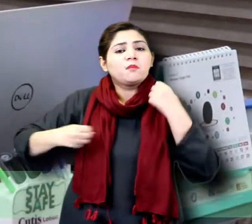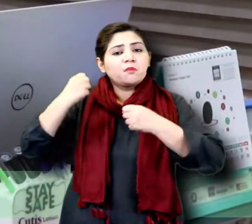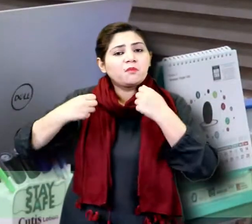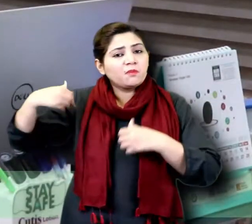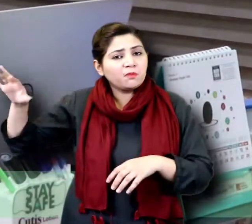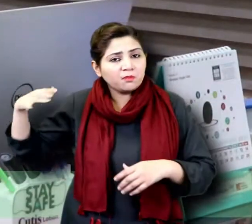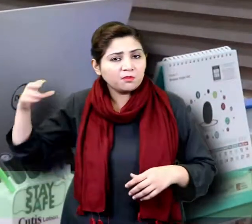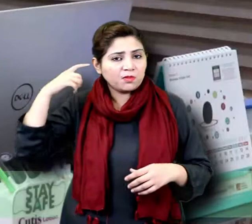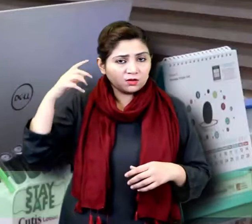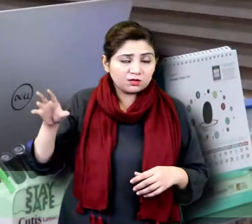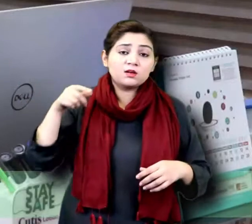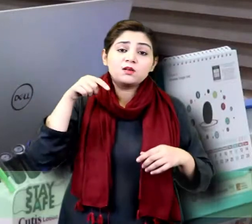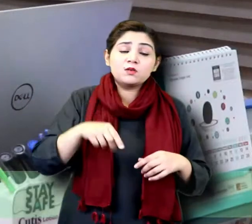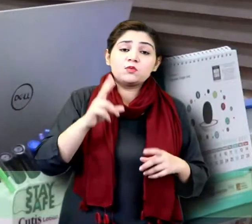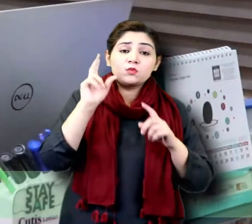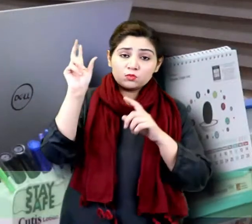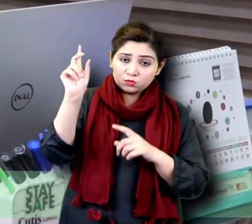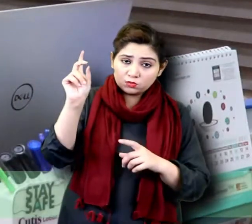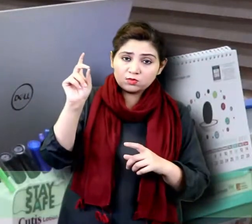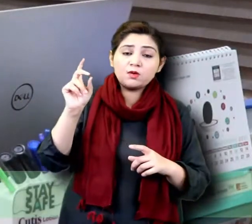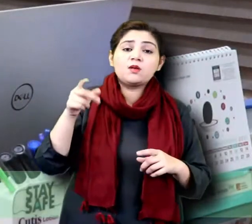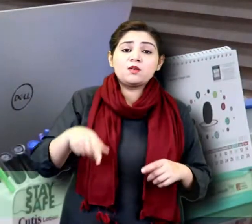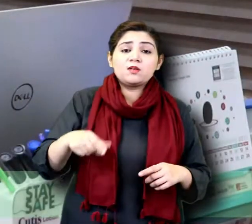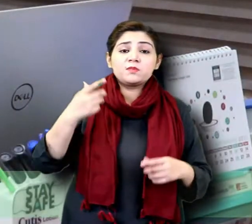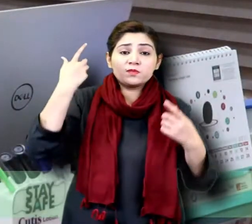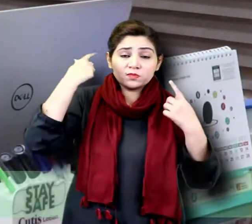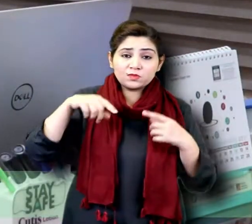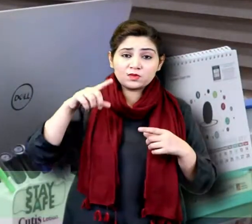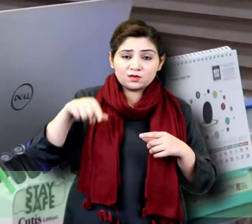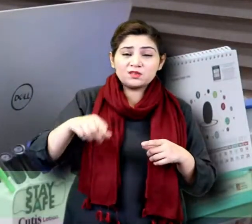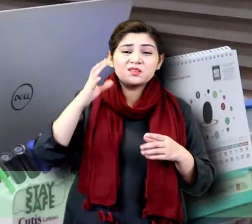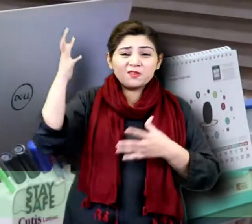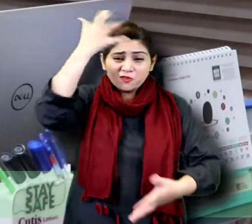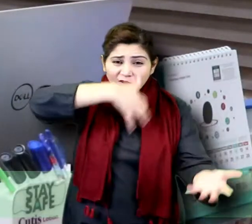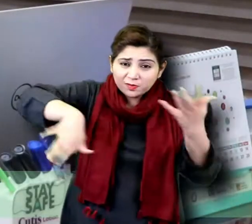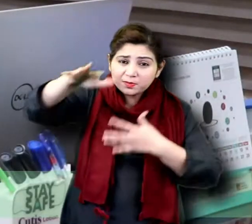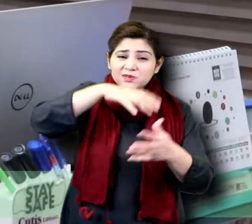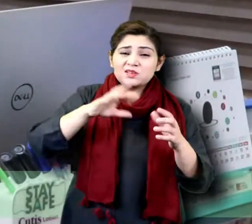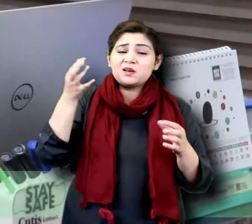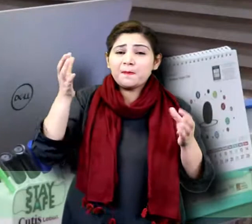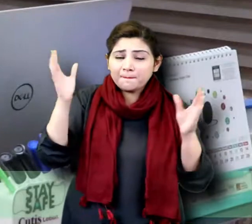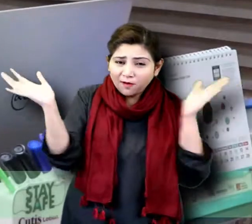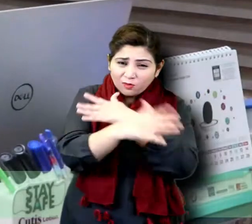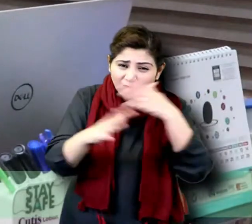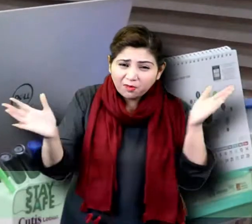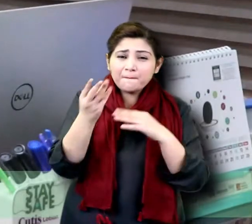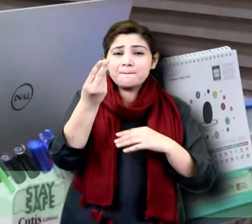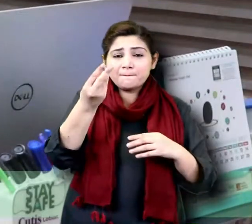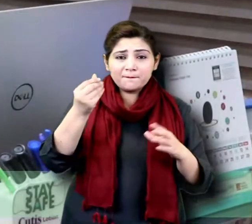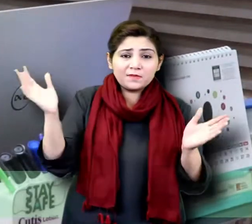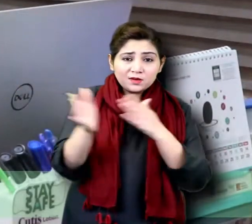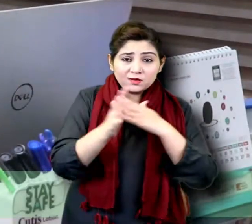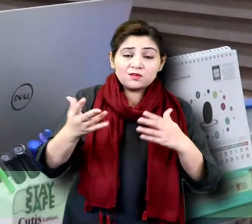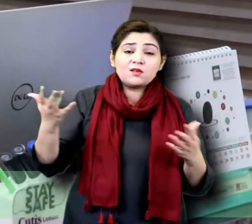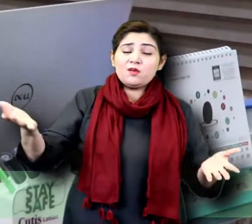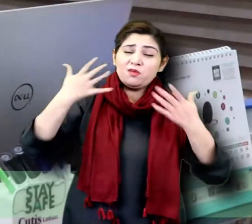دور بھاگتے ہیں تو دوسرے نمبر پر جو ہمارے انوائرمنٹ میں جو دست ہیں دست پارٹیکلز ہیں وہ جب